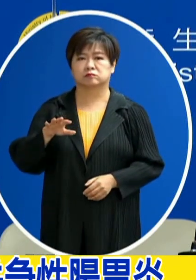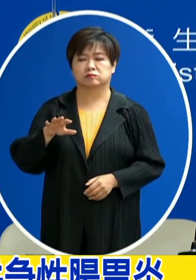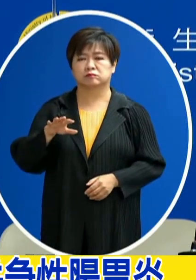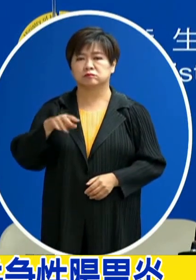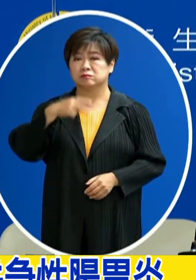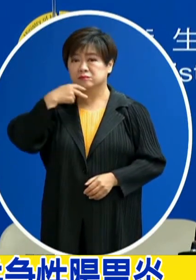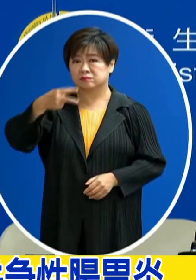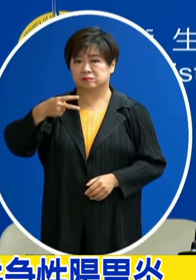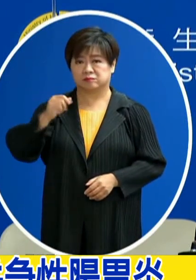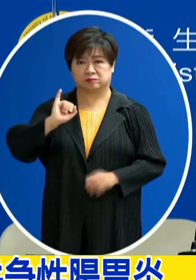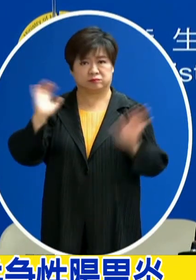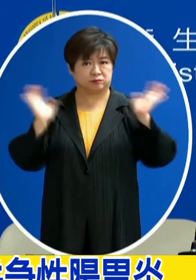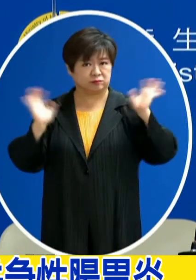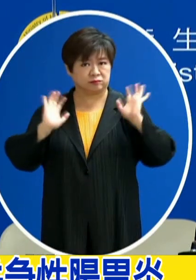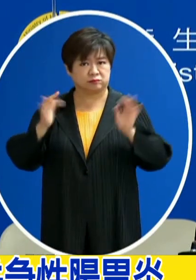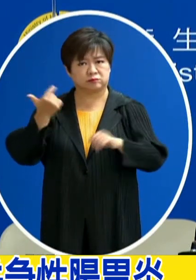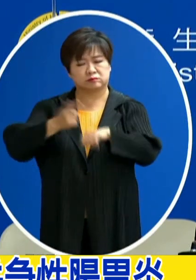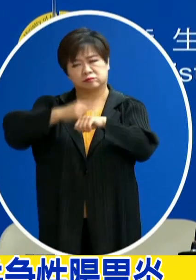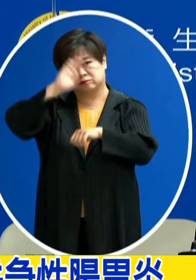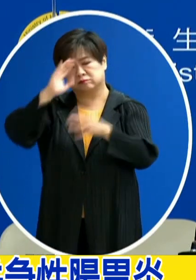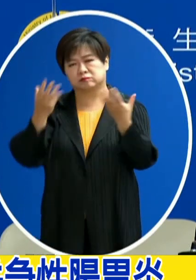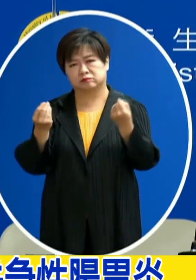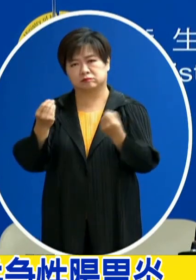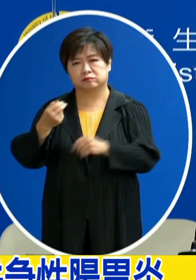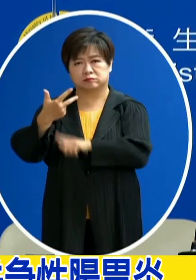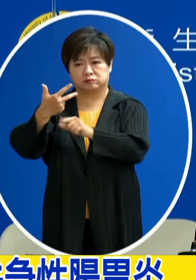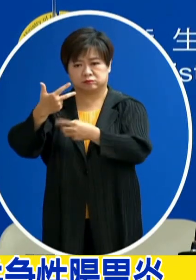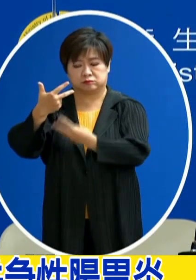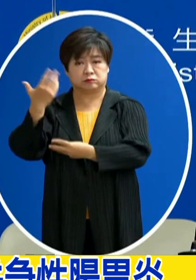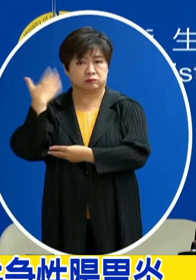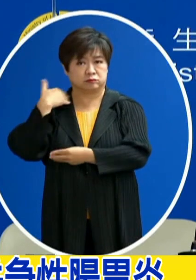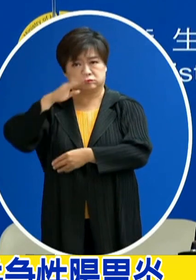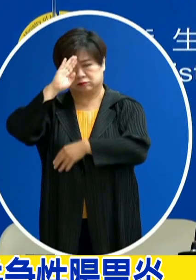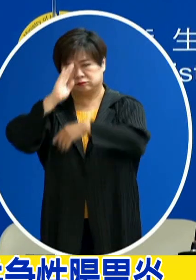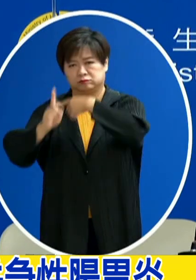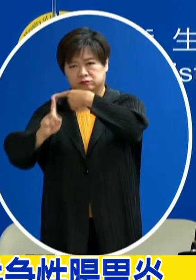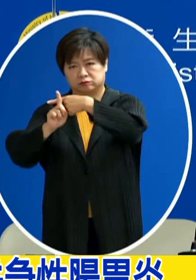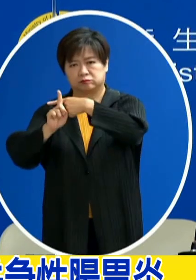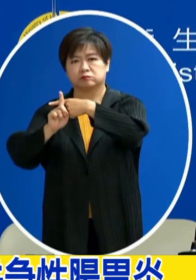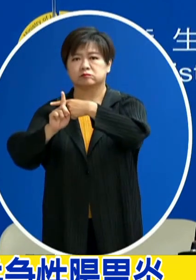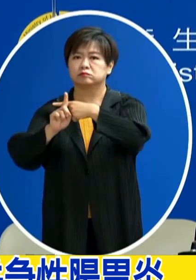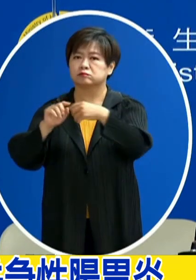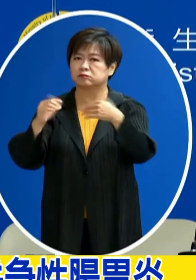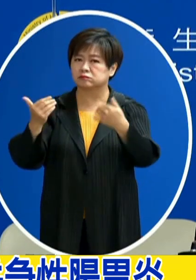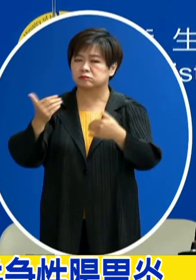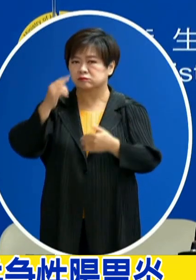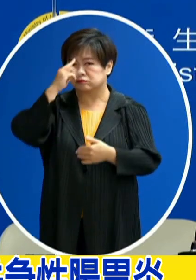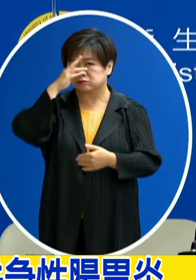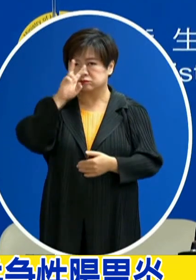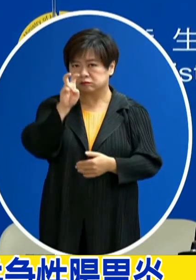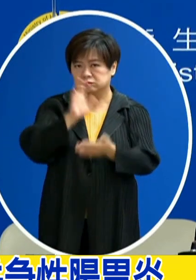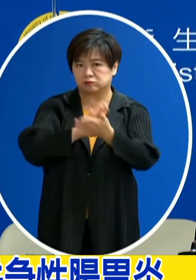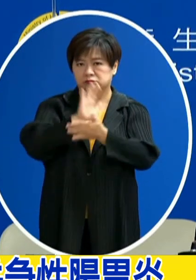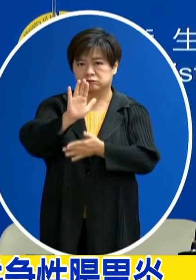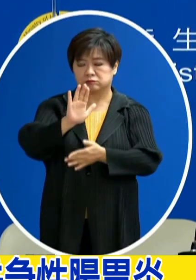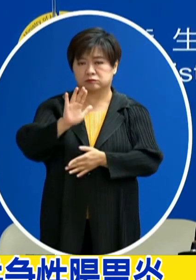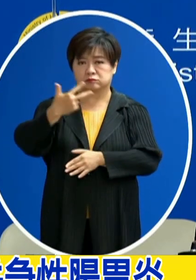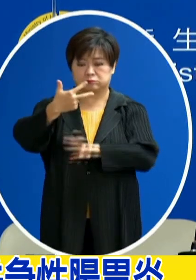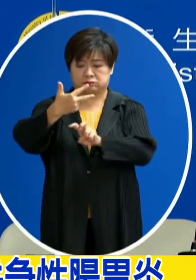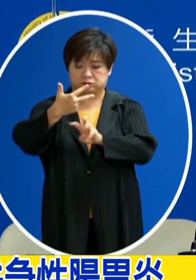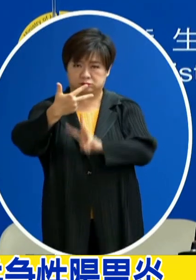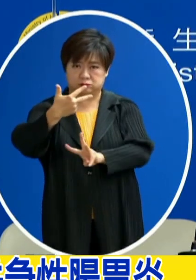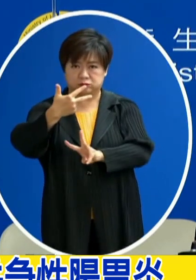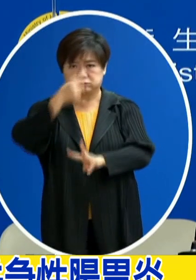兩歲女童沒有慢性病史 7月3號曾經確診過新冠 在大概20天後7月23號開始